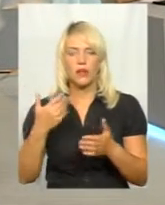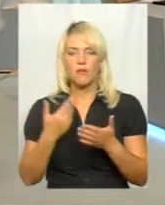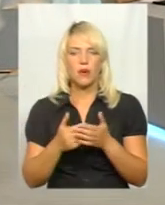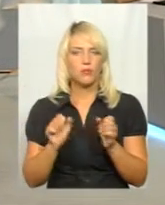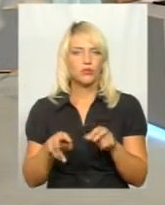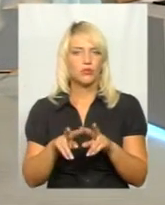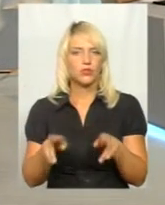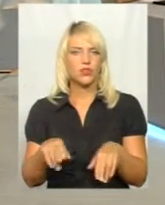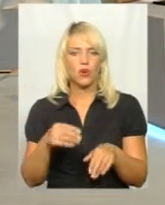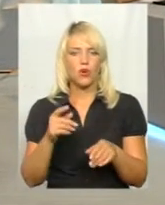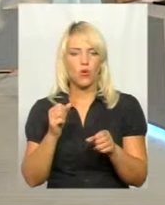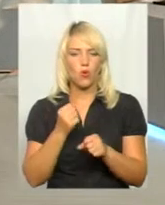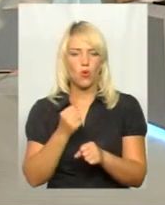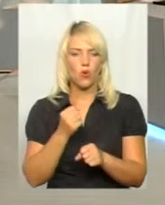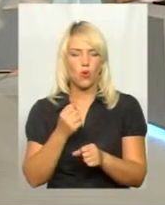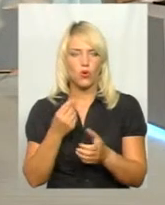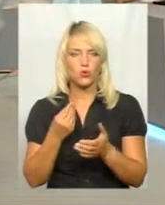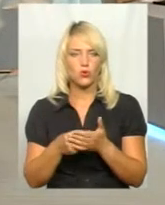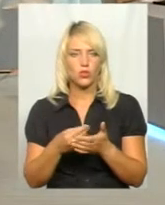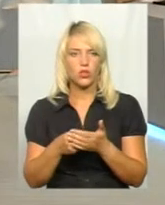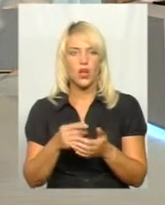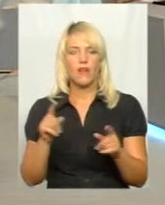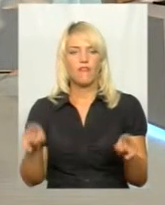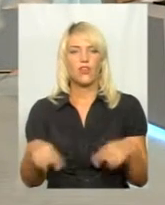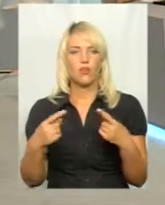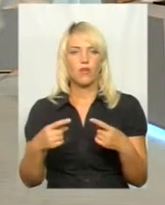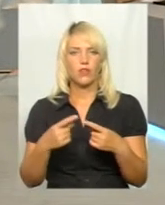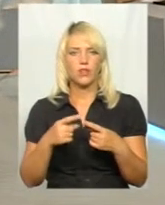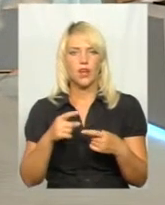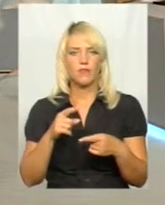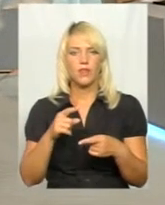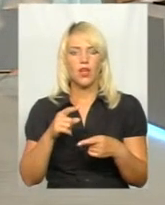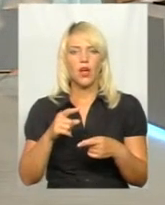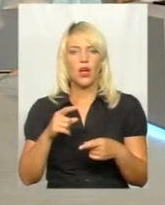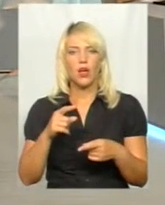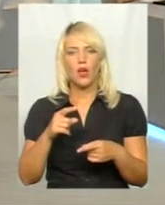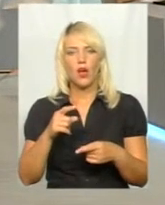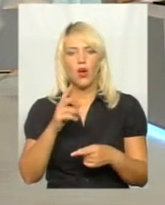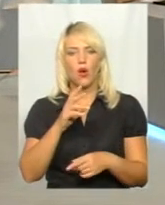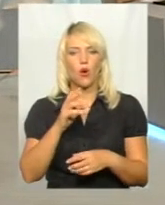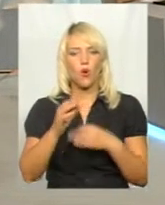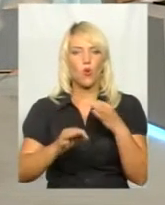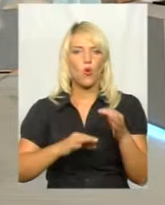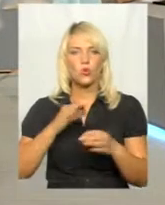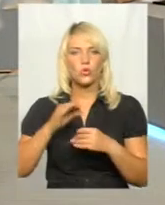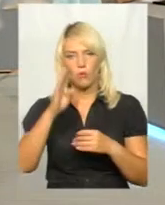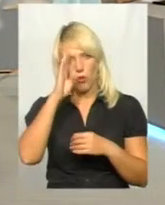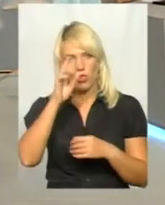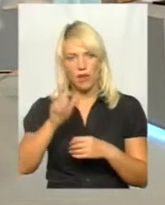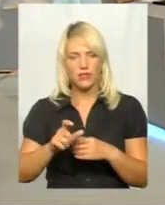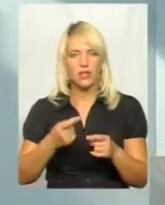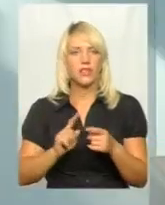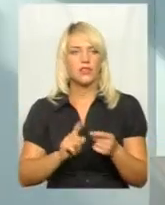коштує відновлення от того ж, навіть, космонавта, щоб він рухався. Ці всі шестерні виточувати,